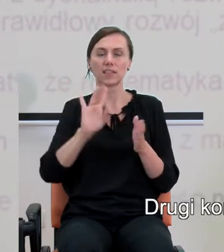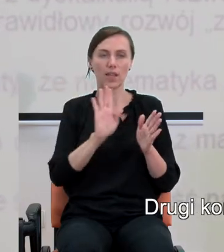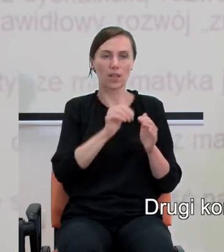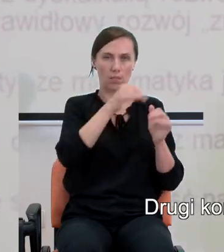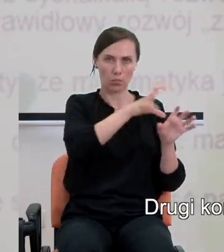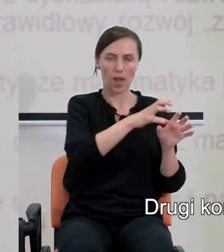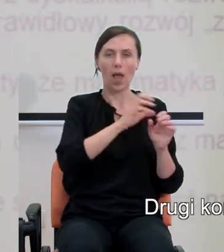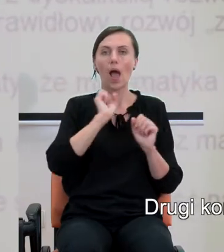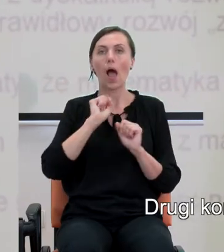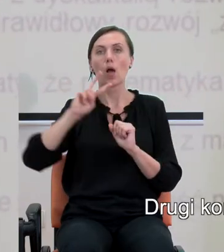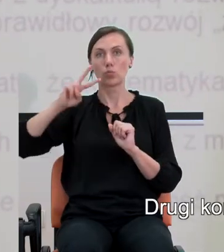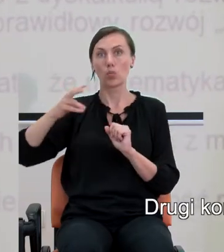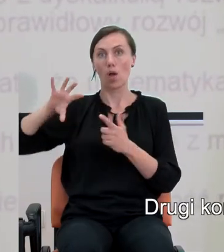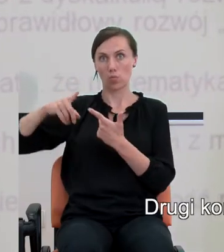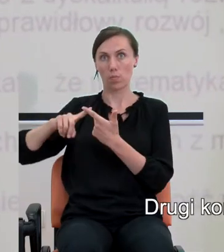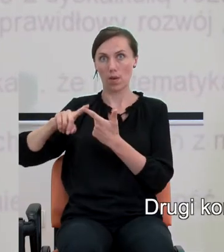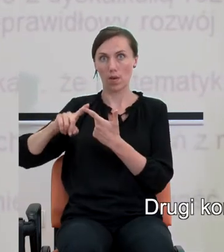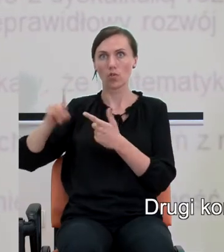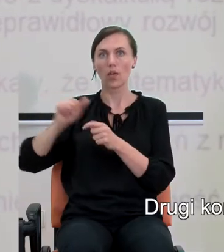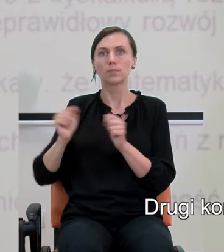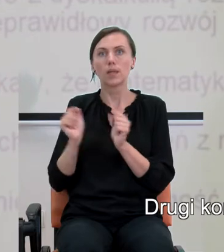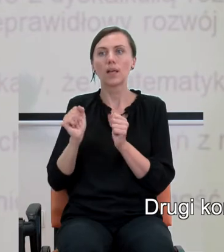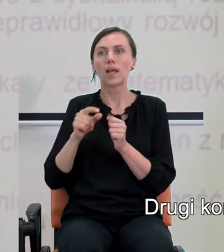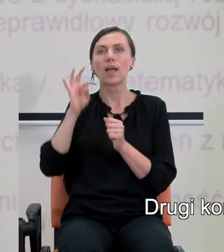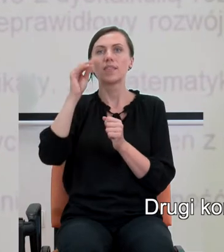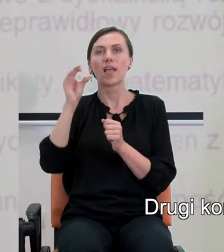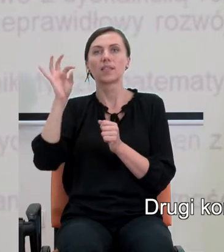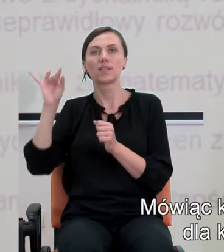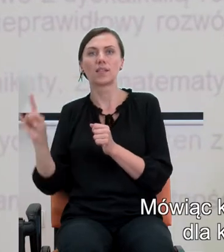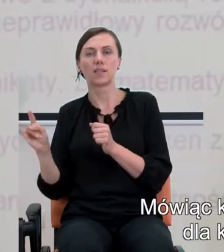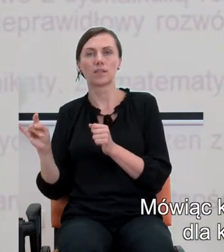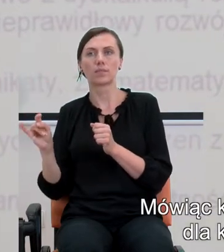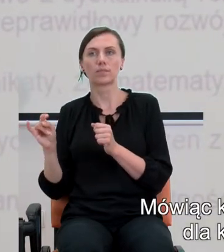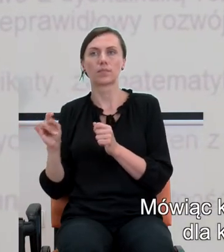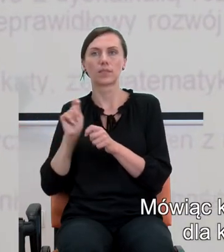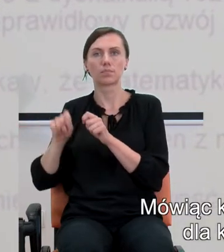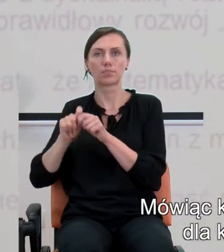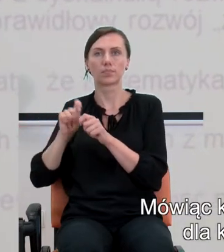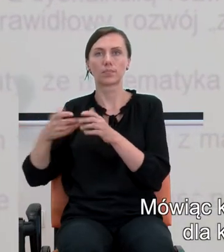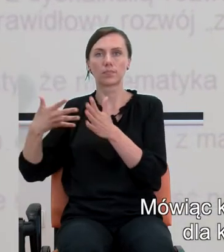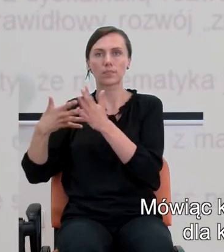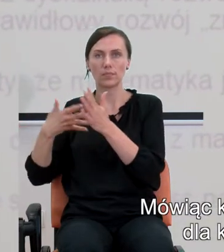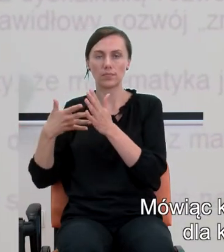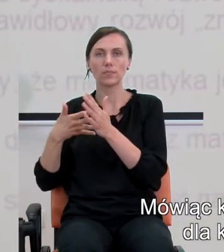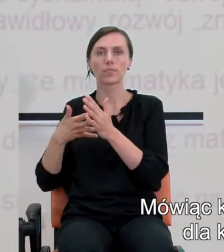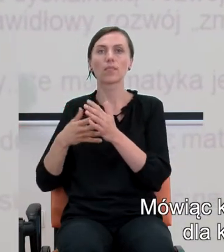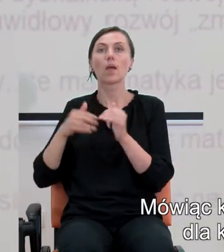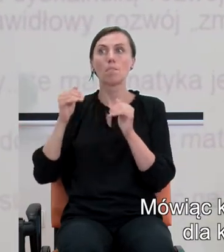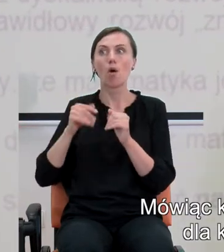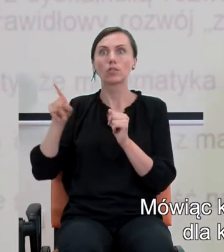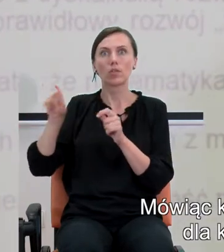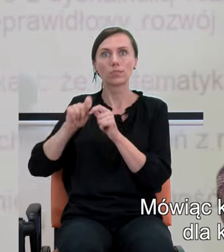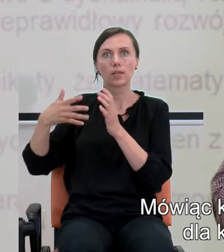Drugi komponent to jest lęk związany z testowaniem. Mówiąc krótko, może być tak, że to